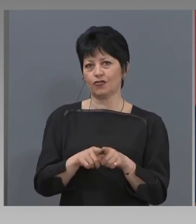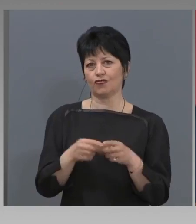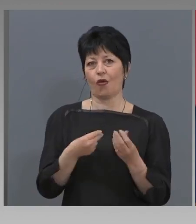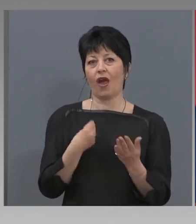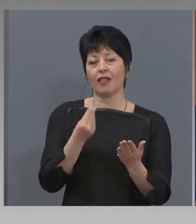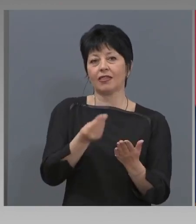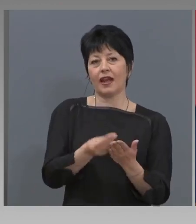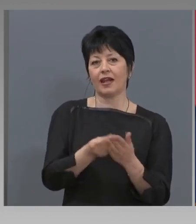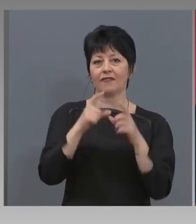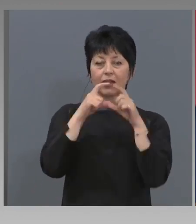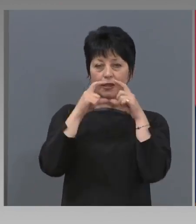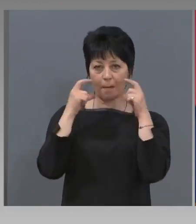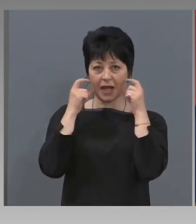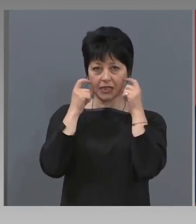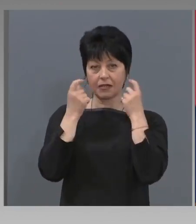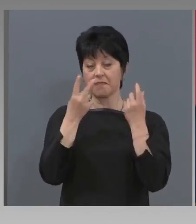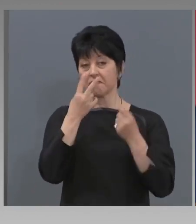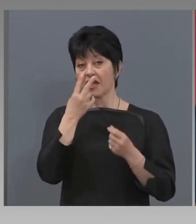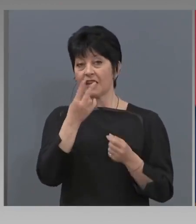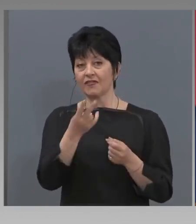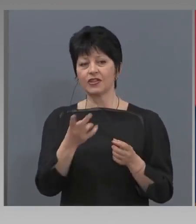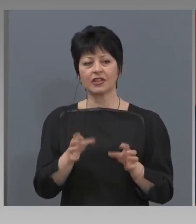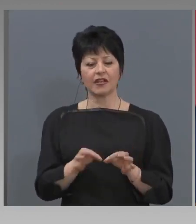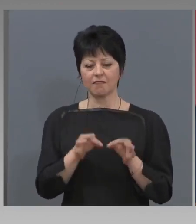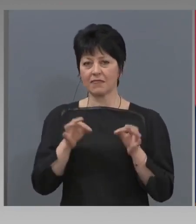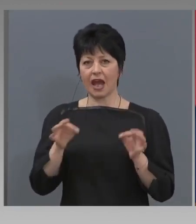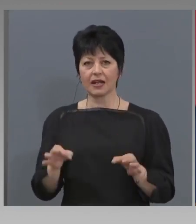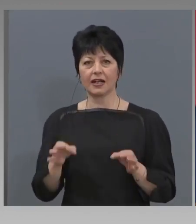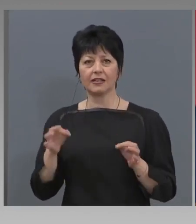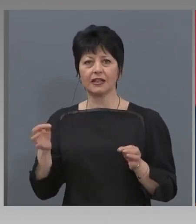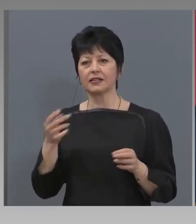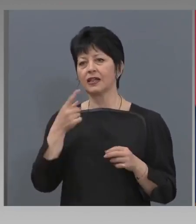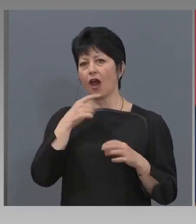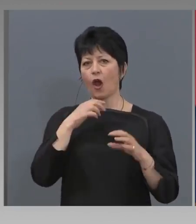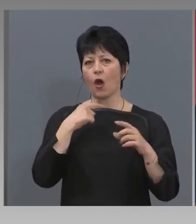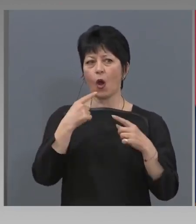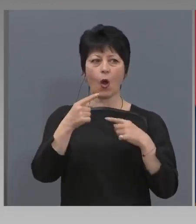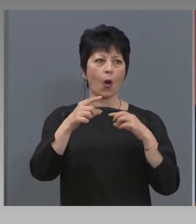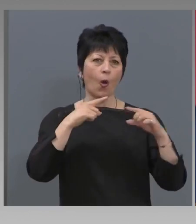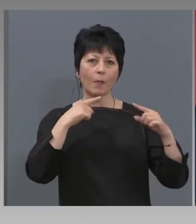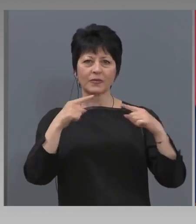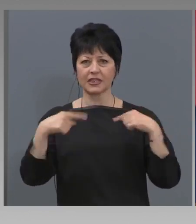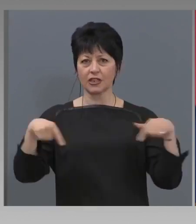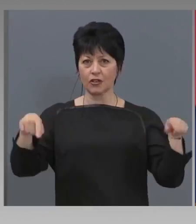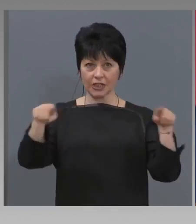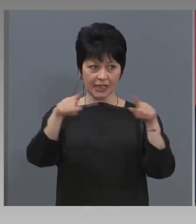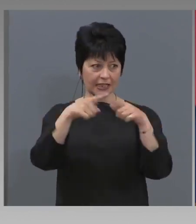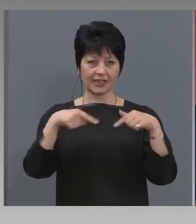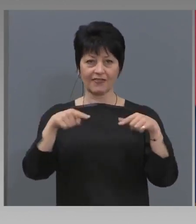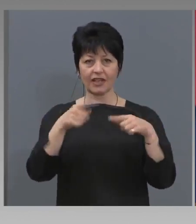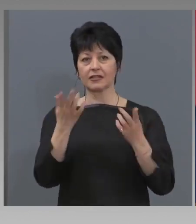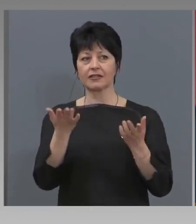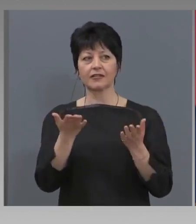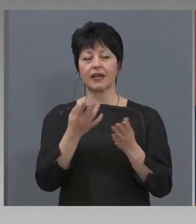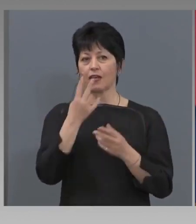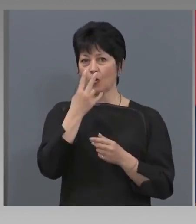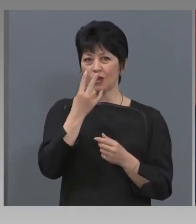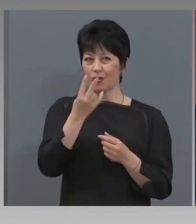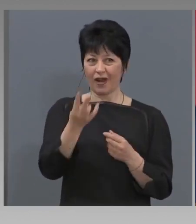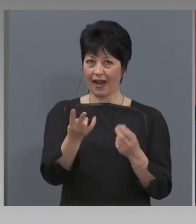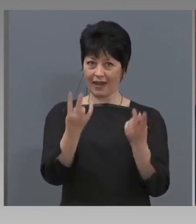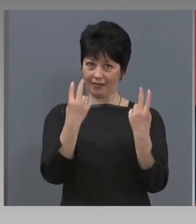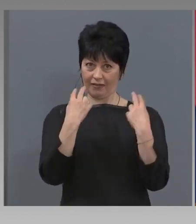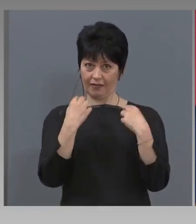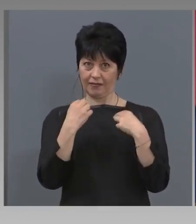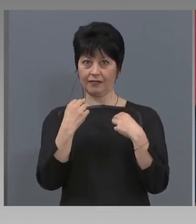Така че, виждате, всяка мярка обсъждаме с вас и с тези, които гледат или слушат,